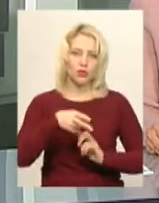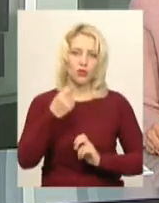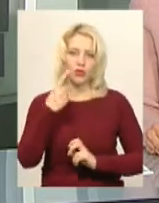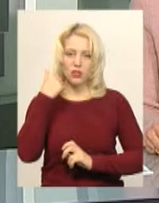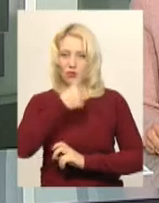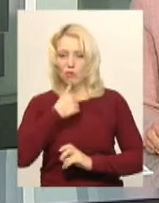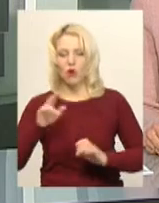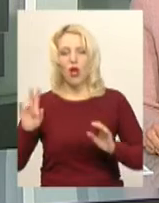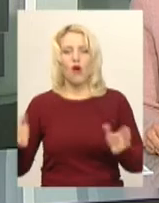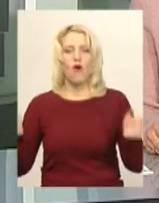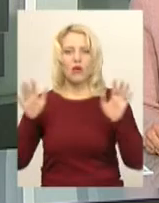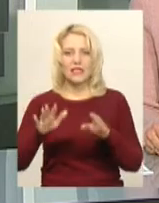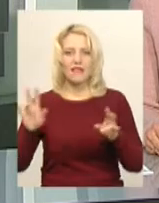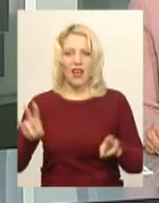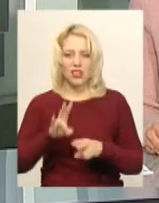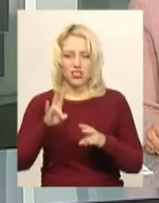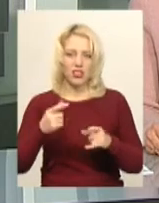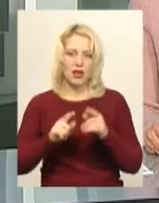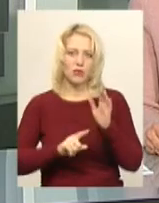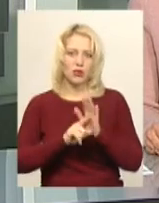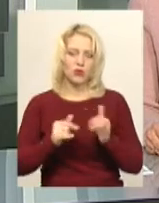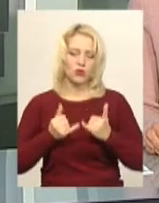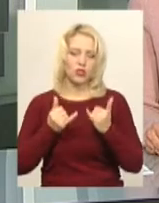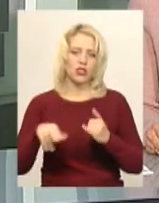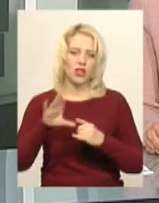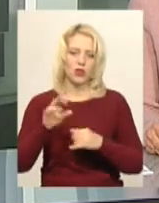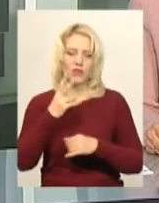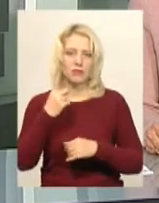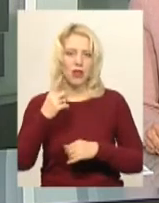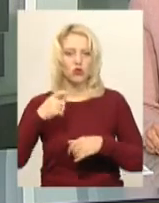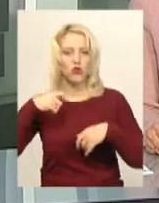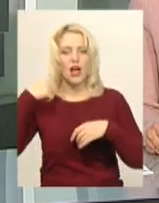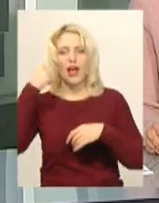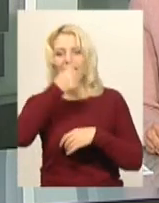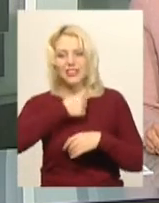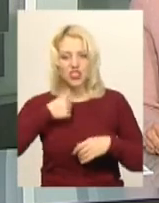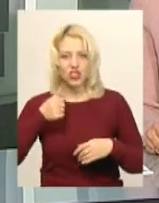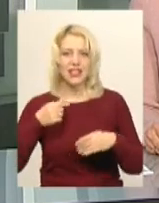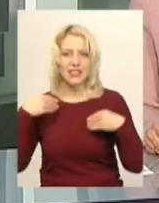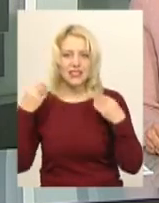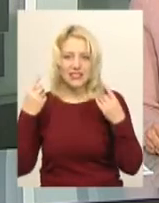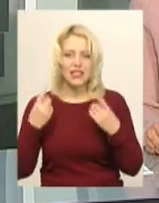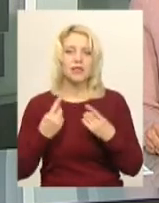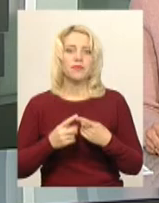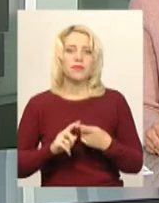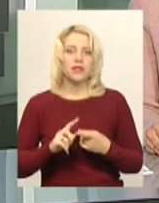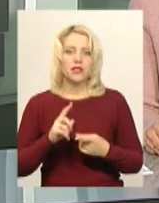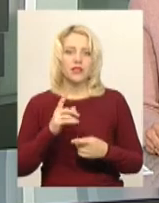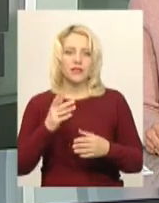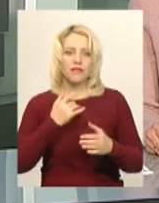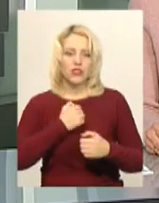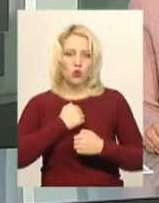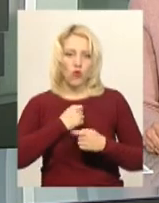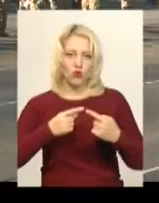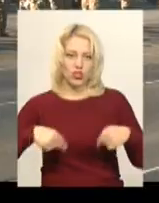Освячення храму приурочили до 21-ї річниці створення військової частини. Як все відбувалося, бачила моя колега Дарина Денисенко.